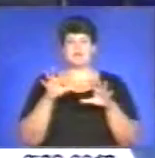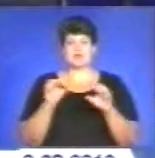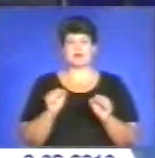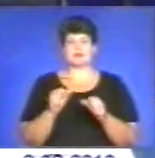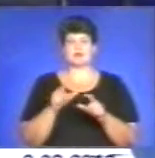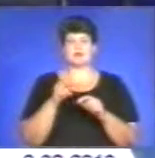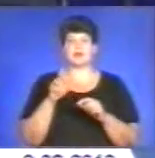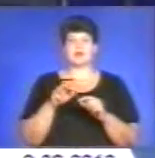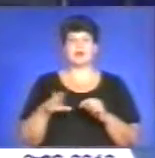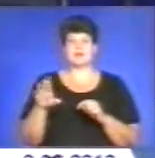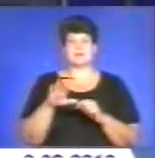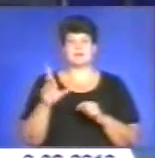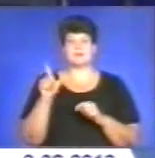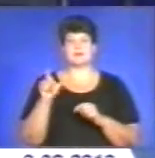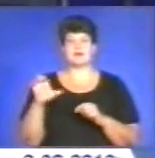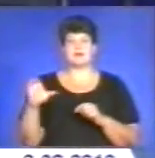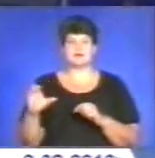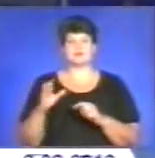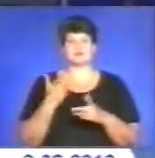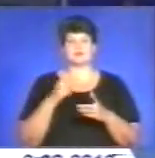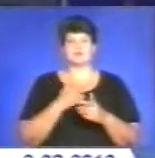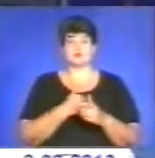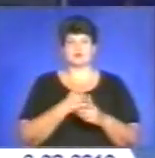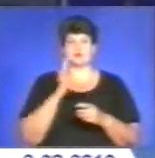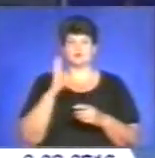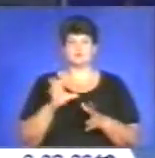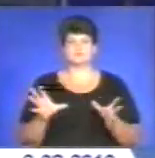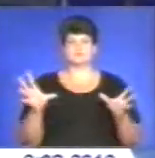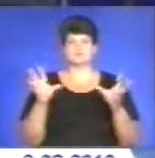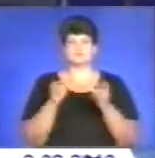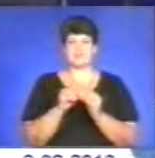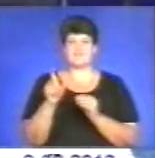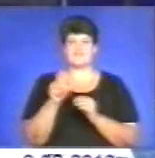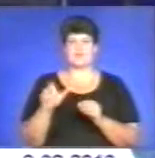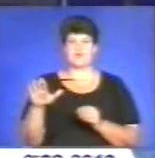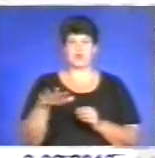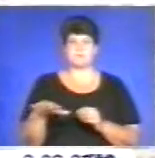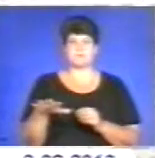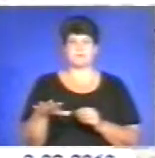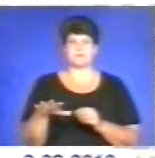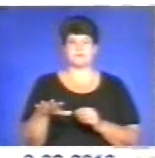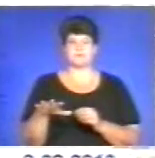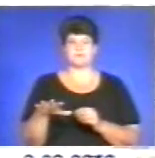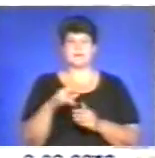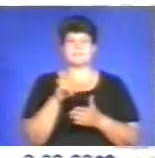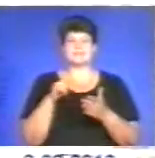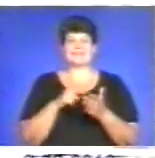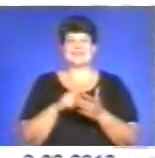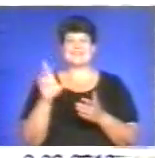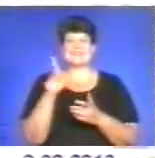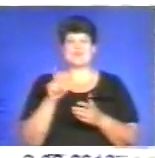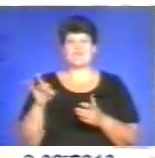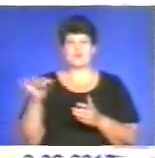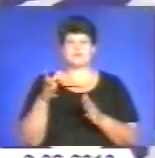прагнення бути невід'ємною частиною об'єднаної Європи. Детальніше у сюжеті. Питання європейської